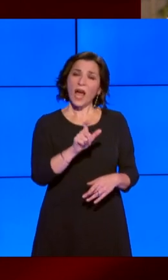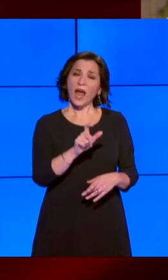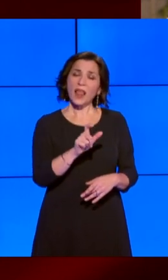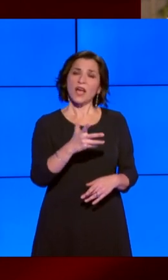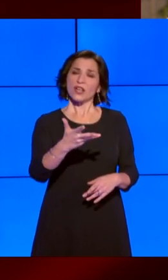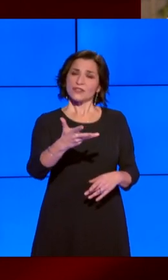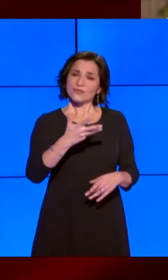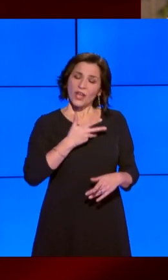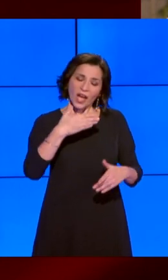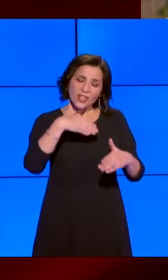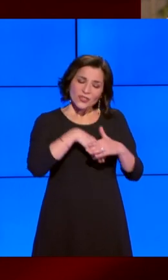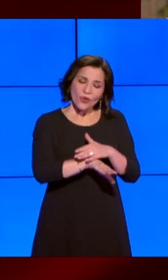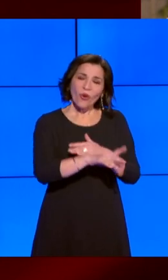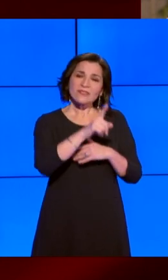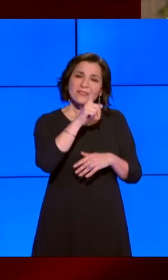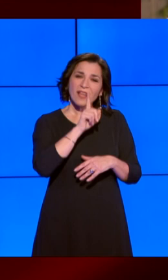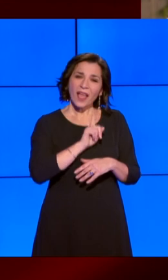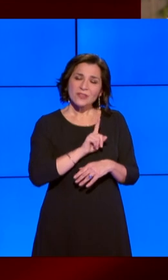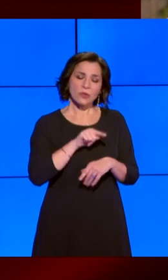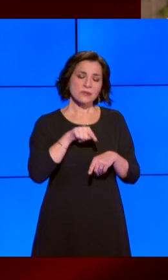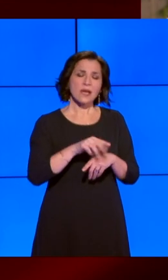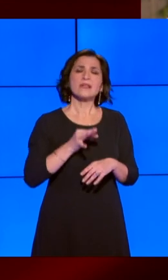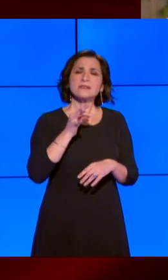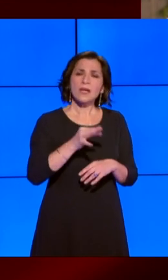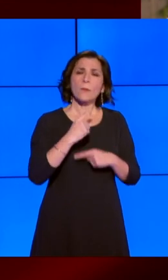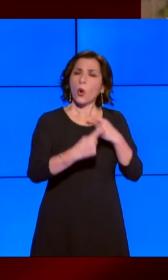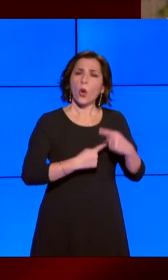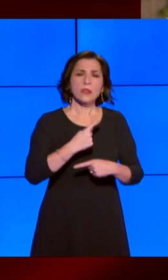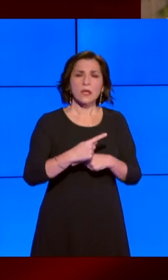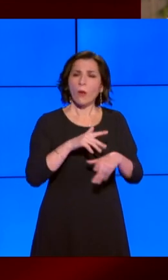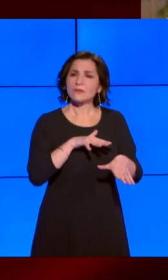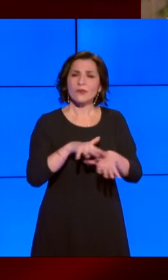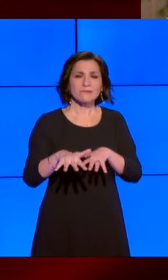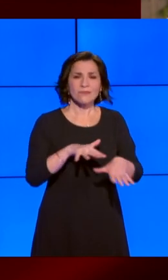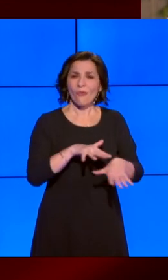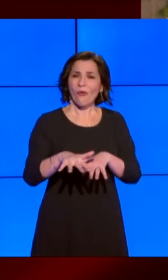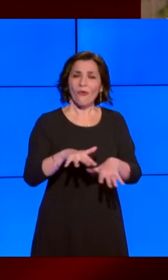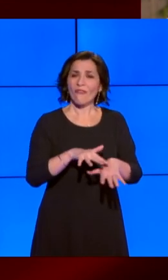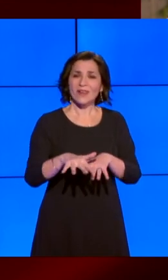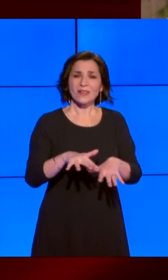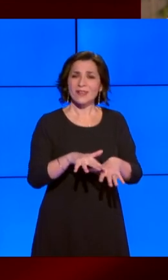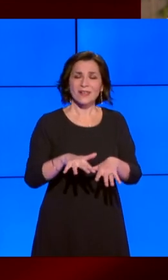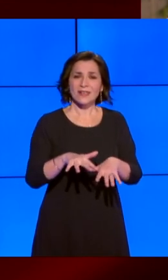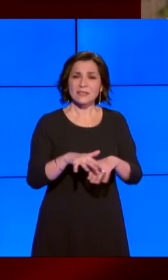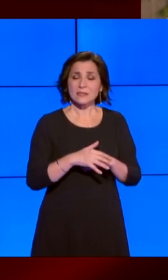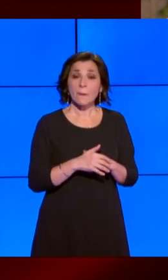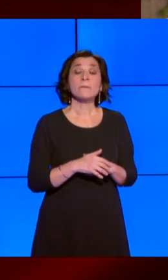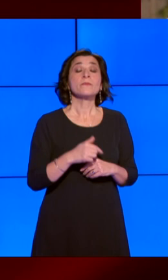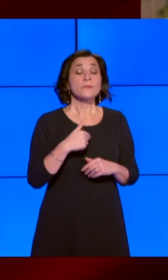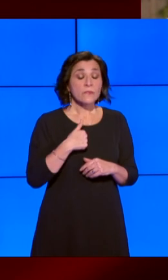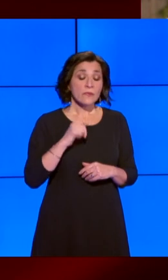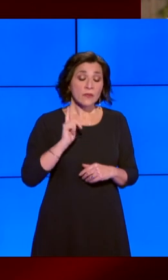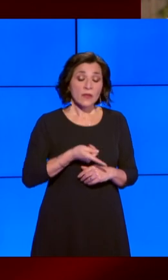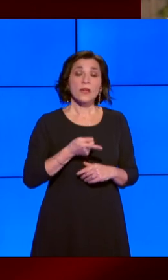non ha mai smesso di darsi da fare. Dobbiamo creare le condizioni che consentano a tutte le